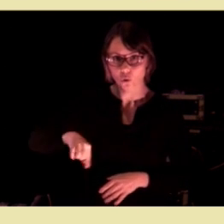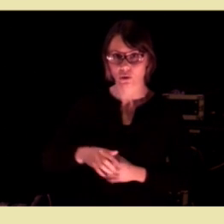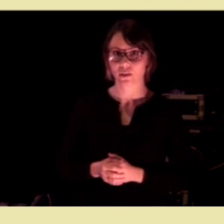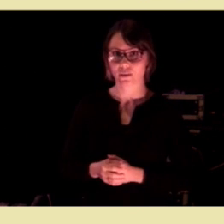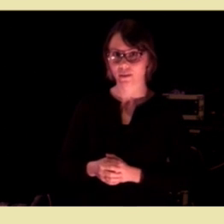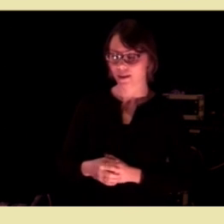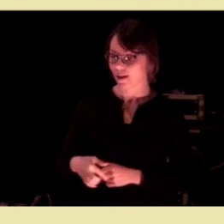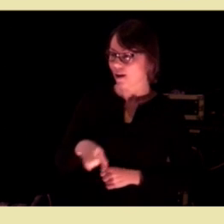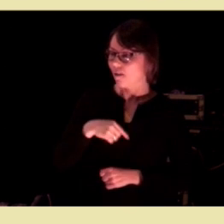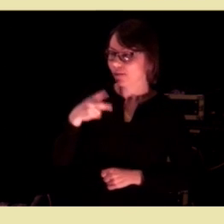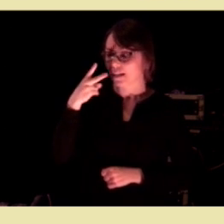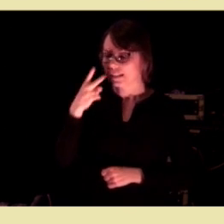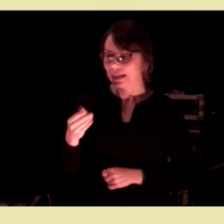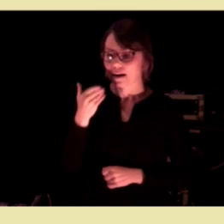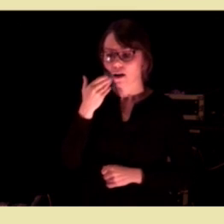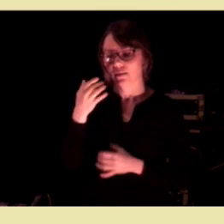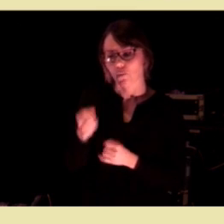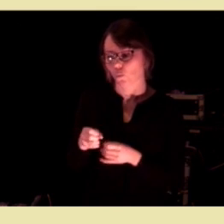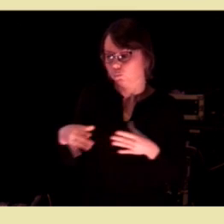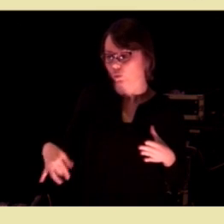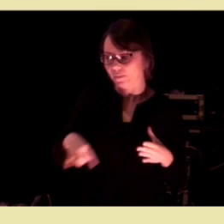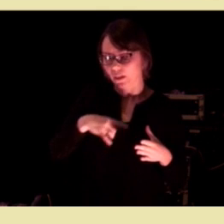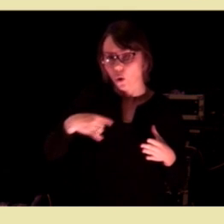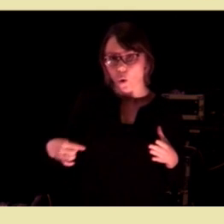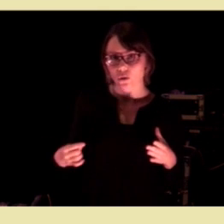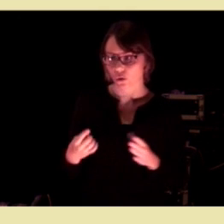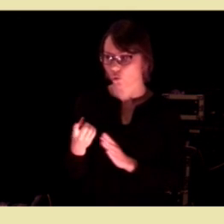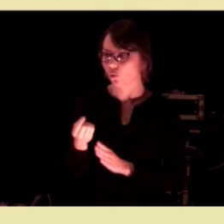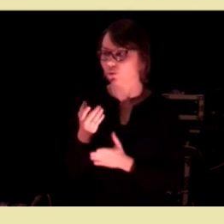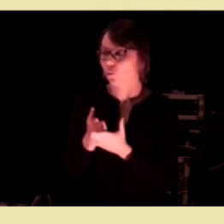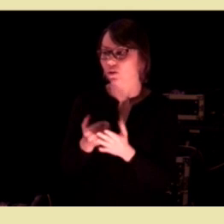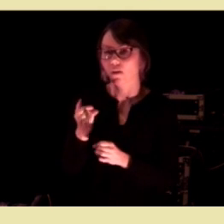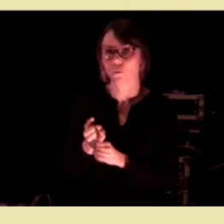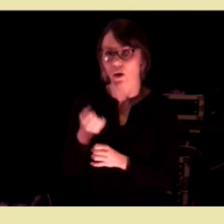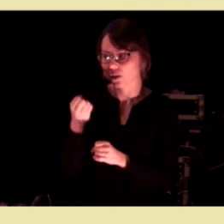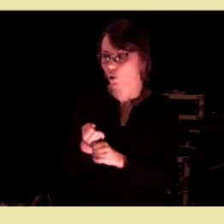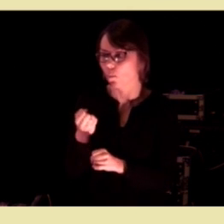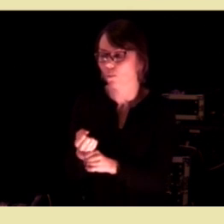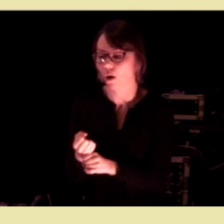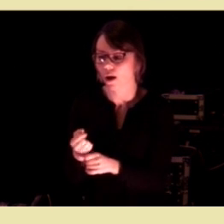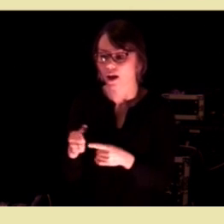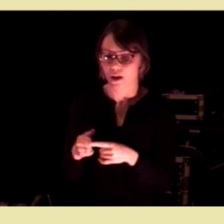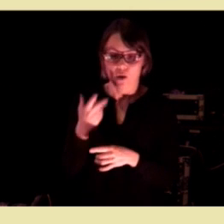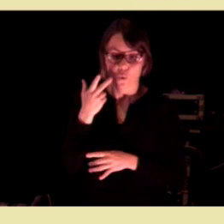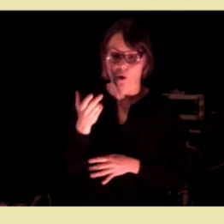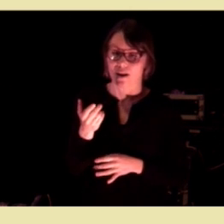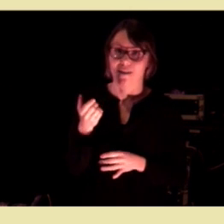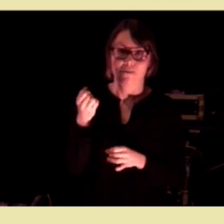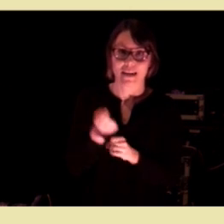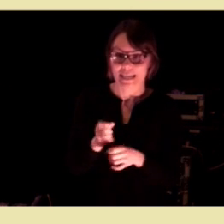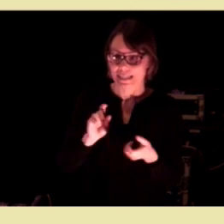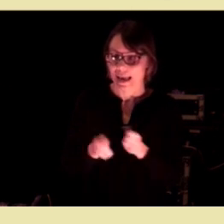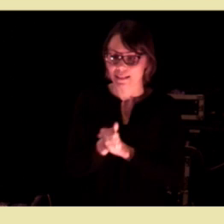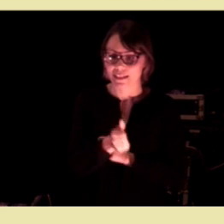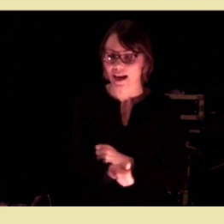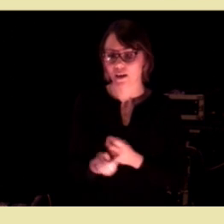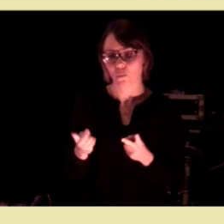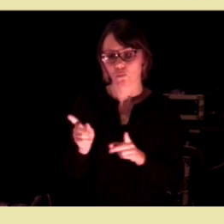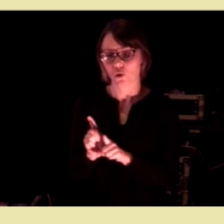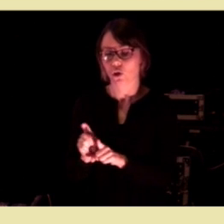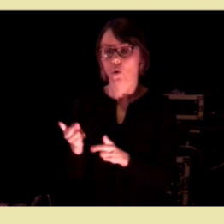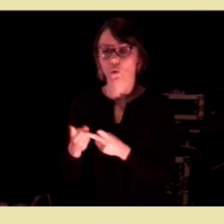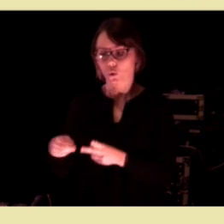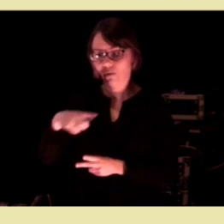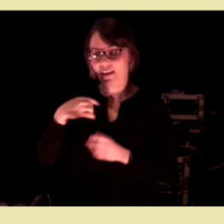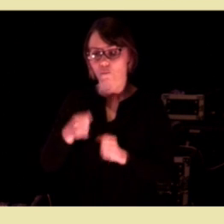Vi ser at vi hele tiden må utvikle oss, utfordre måten vi arbeider på. Når virkeligheten endrer seg, må vi også